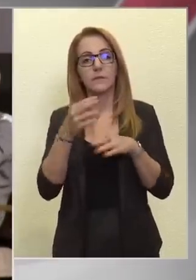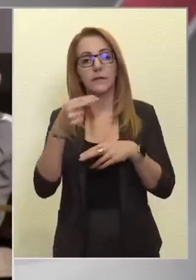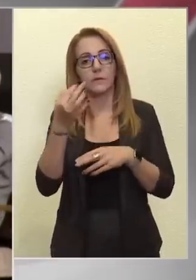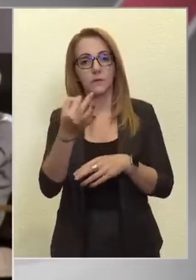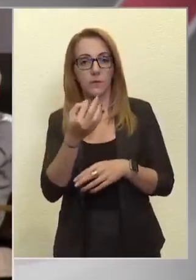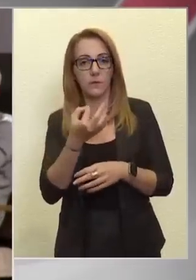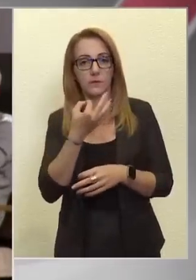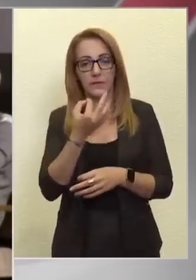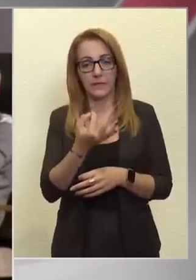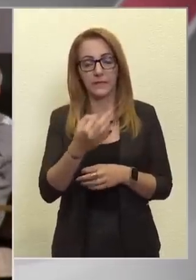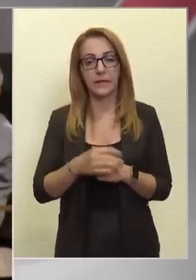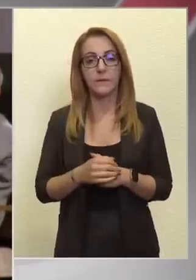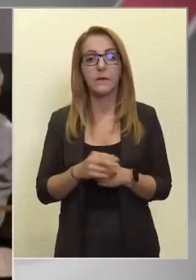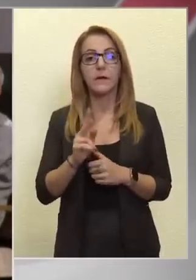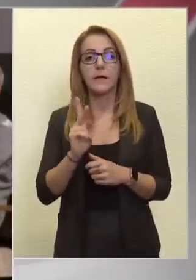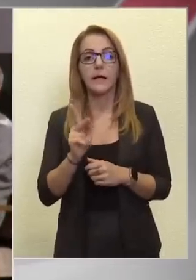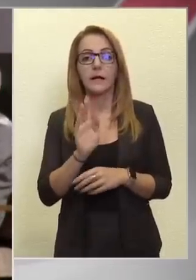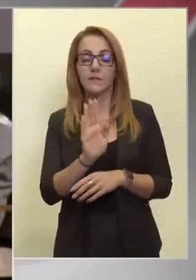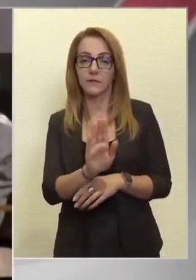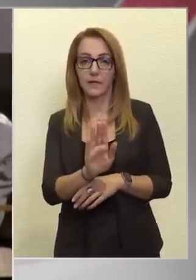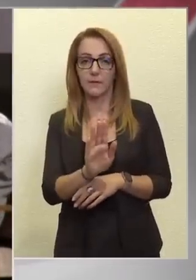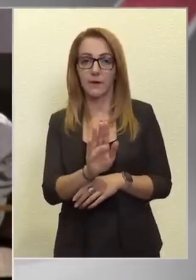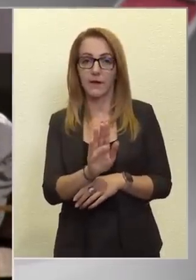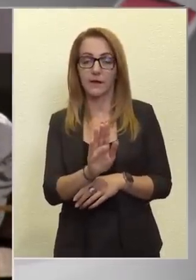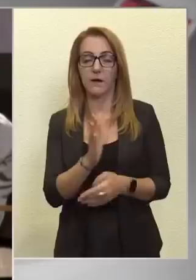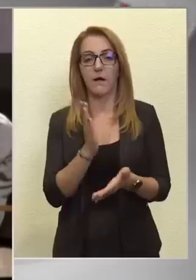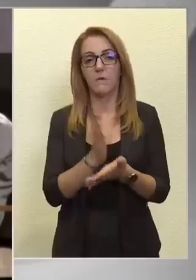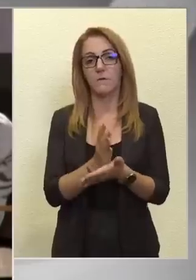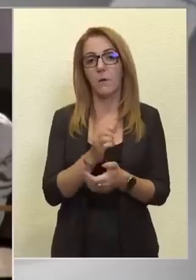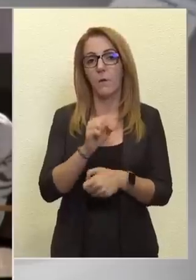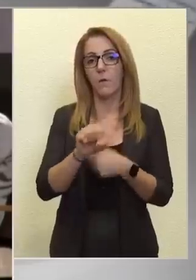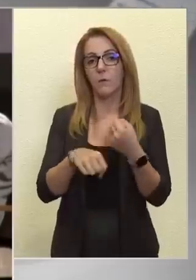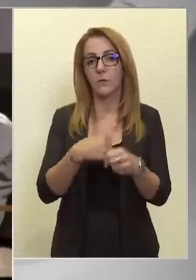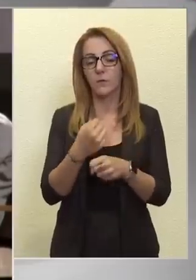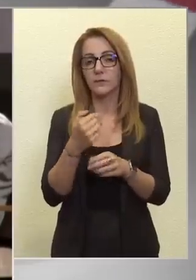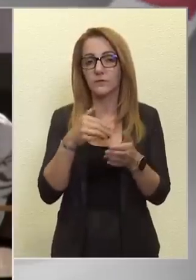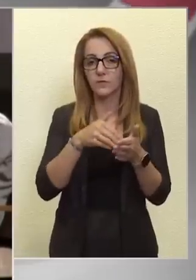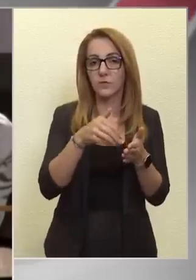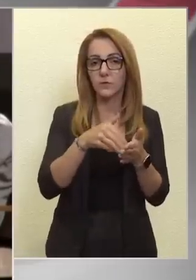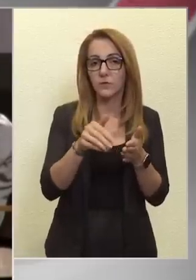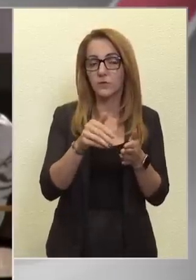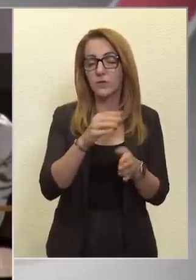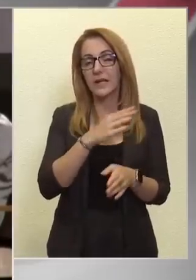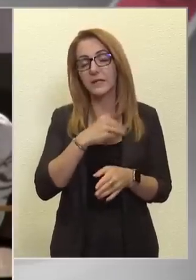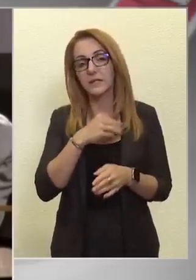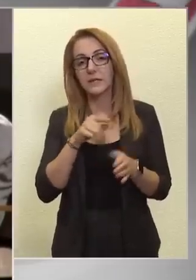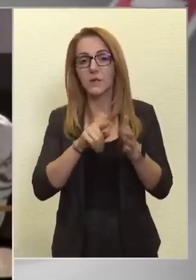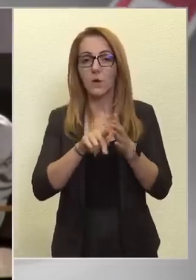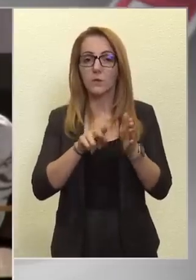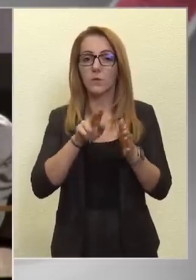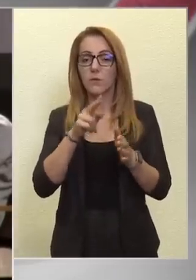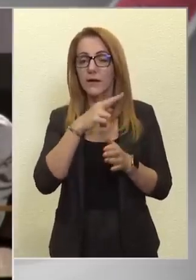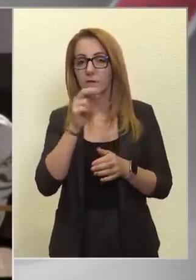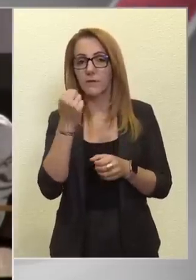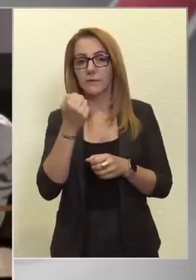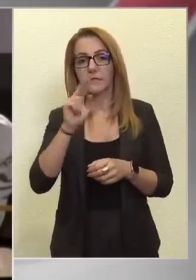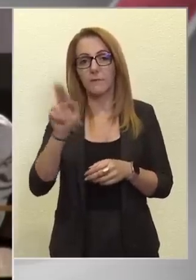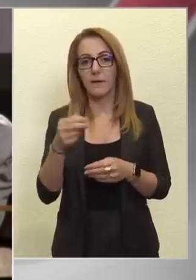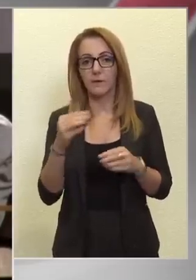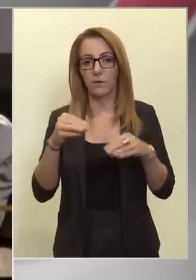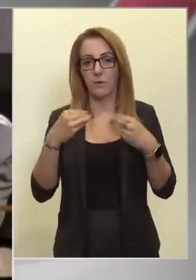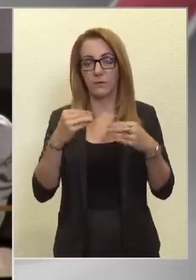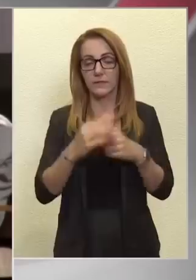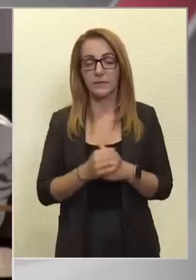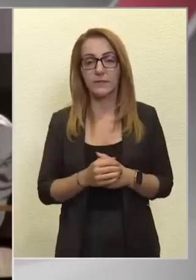kérdezném, hogy a KKV-k számára való működési költségek enyhítése, ugye október, november, decemberről beszélt.